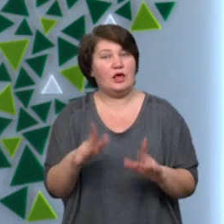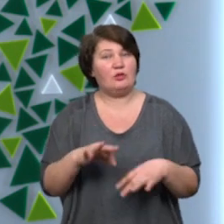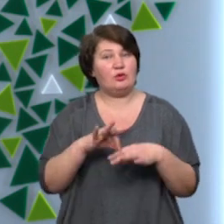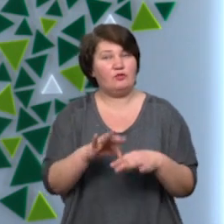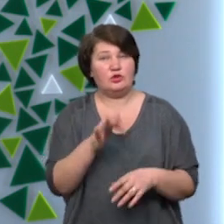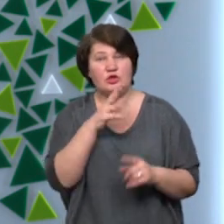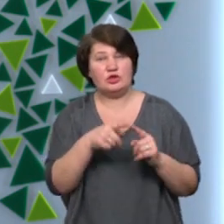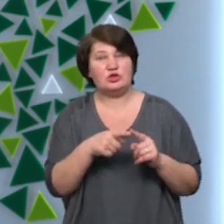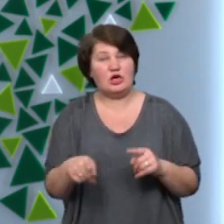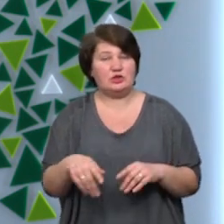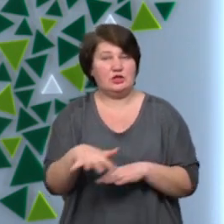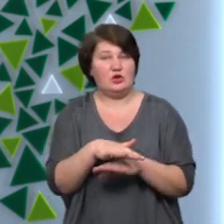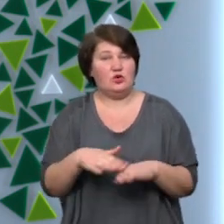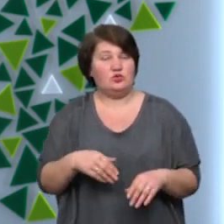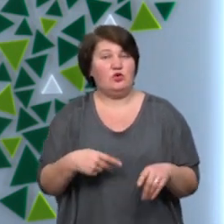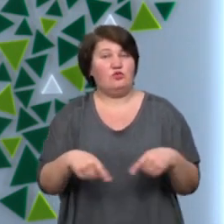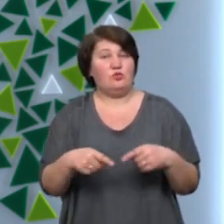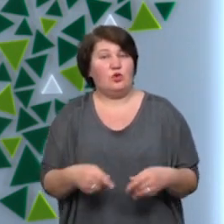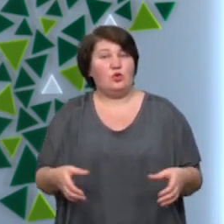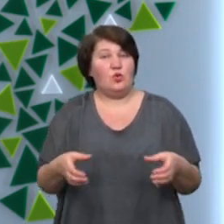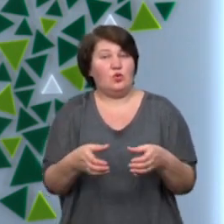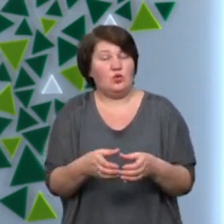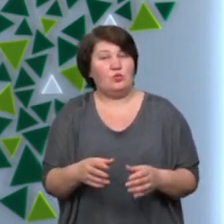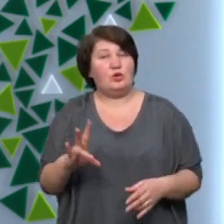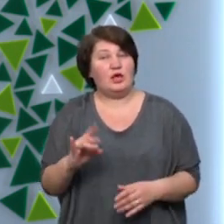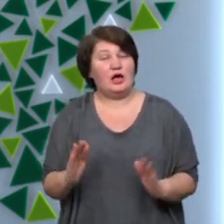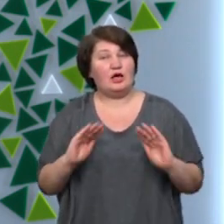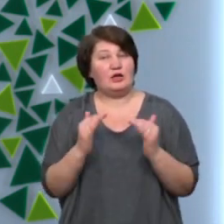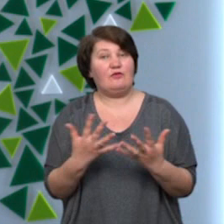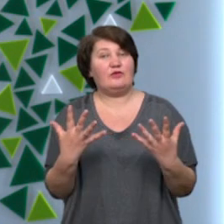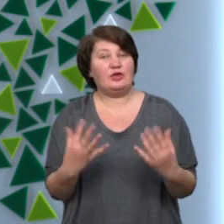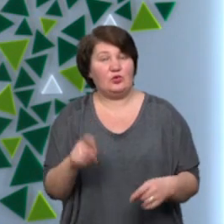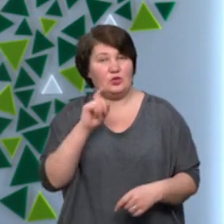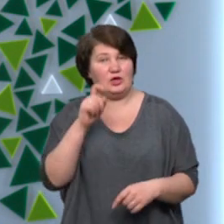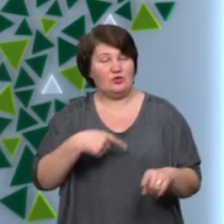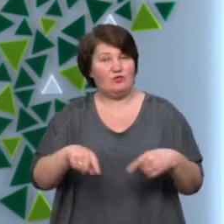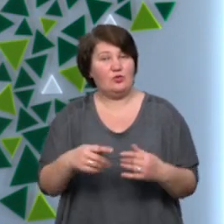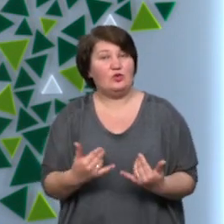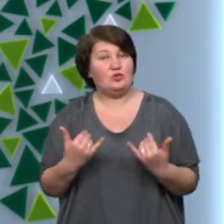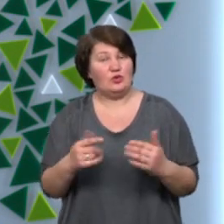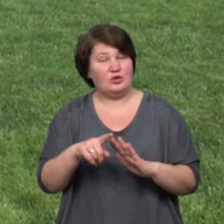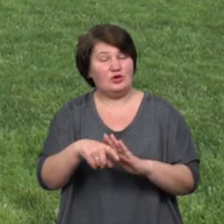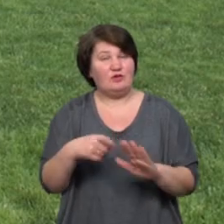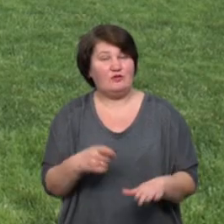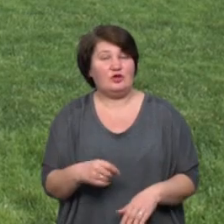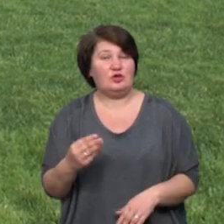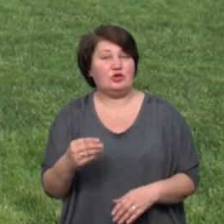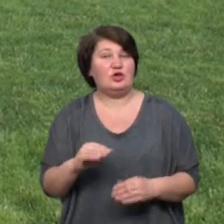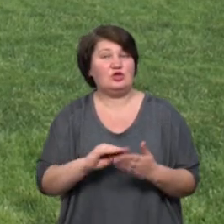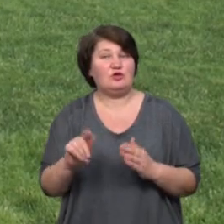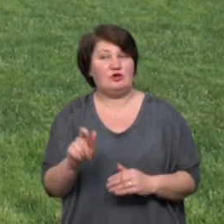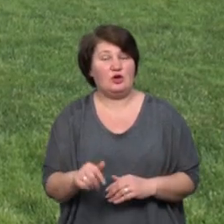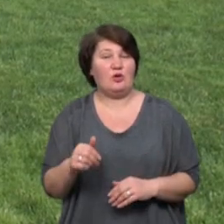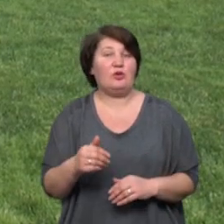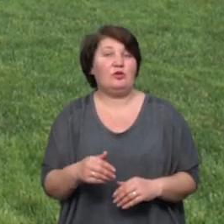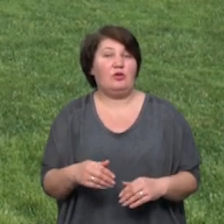команда Народного футбольного клубу на карантині? Сьогодні, у День українського футболу, дізнавалася Ілона Шевченко. Позаду мене